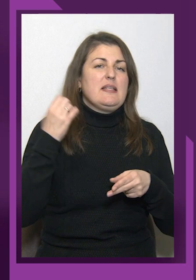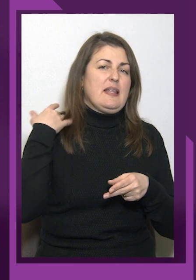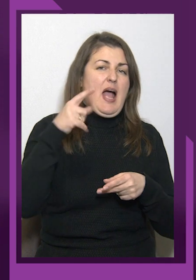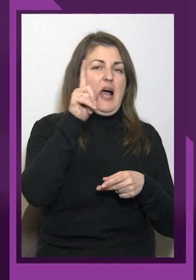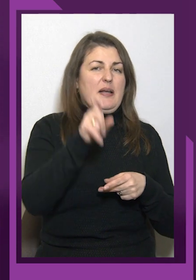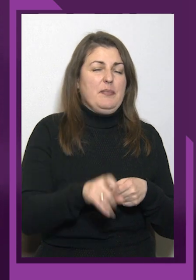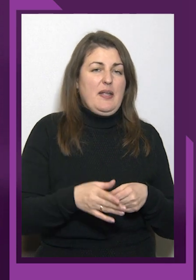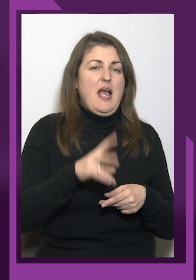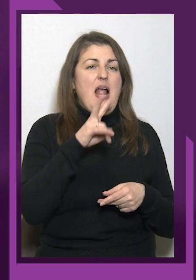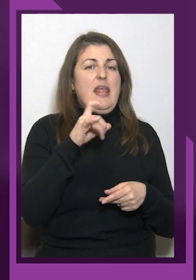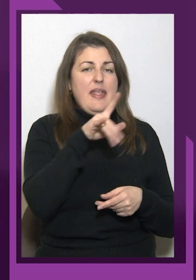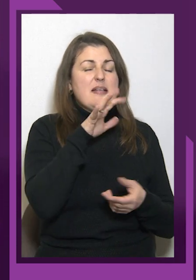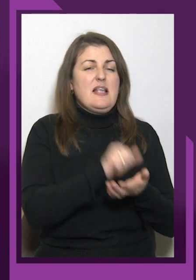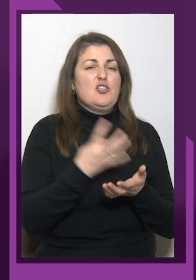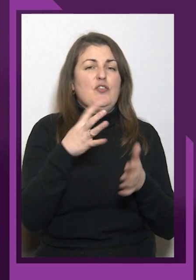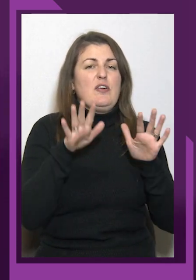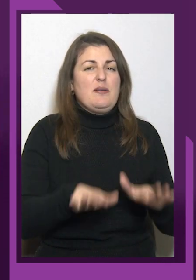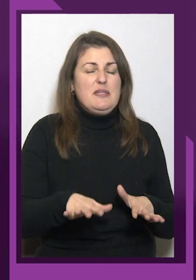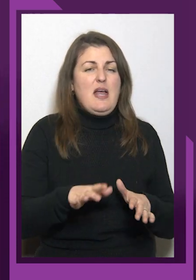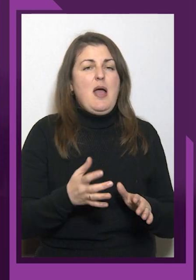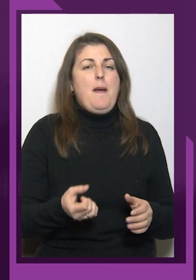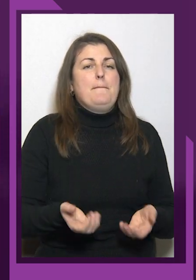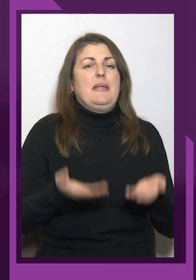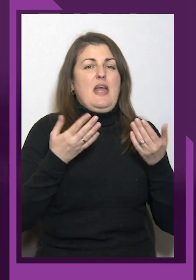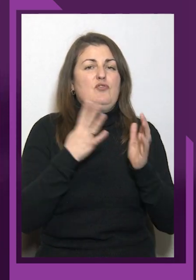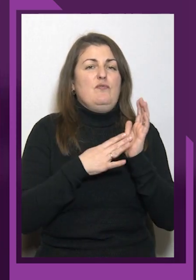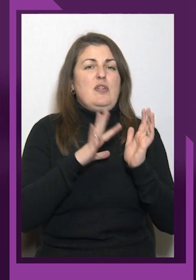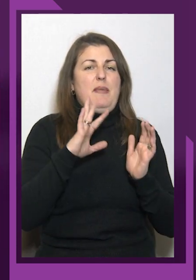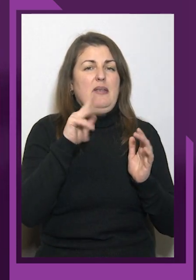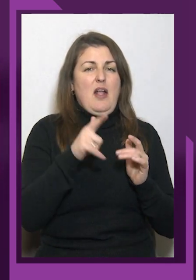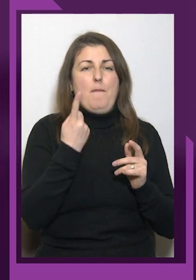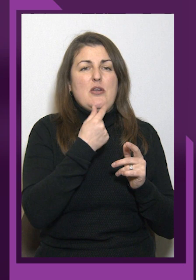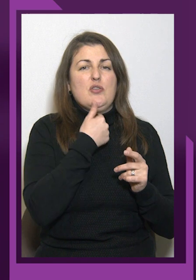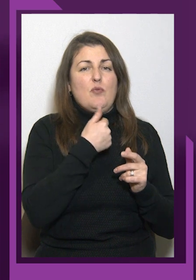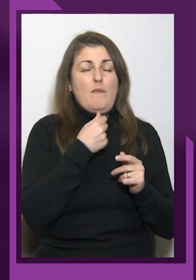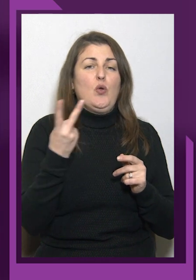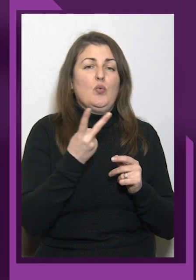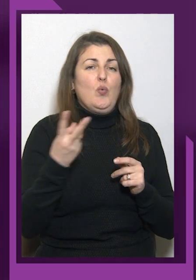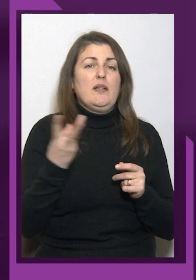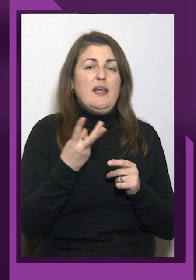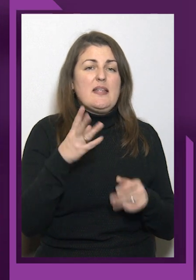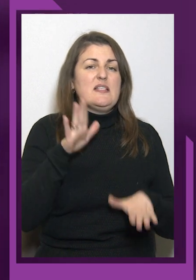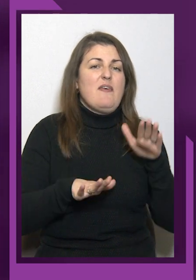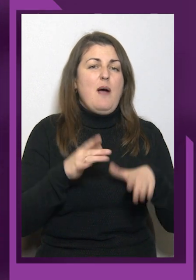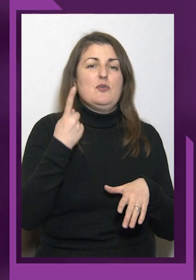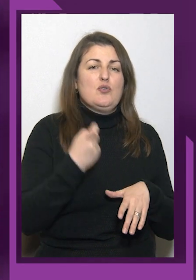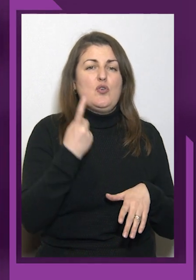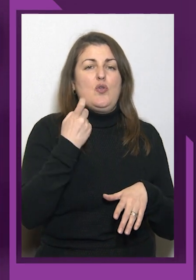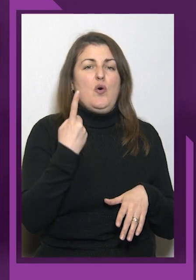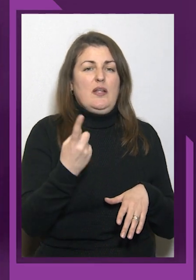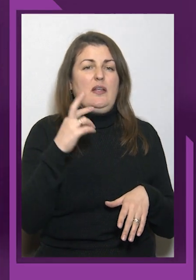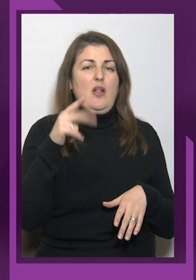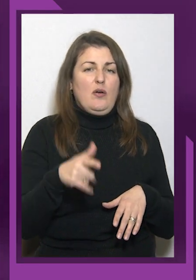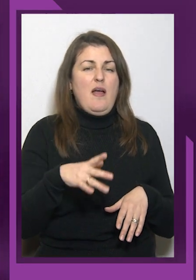кг в першій спробі. Друга і третя з вагами 100 і 101 кг виявилися невдалими. Мар'яна Шевчук завершила